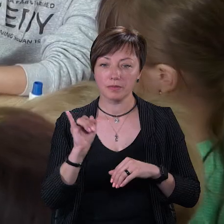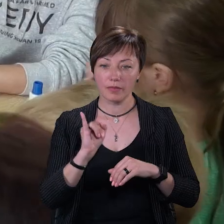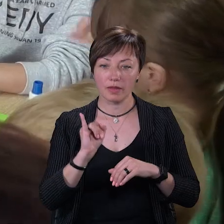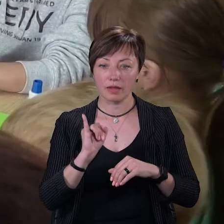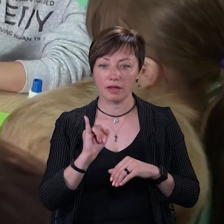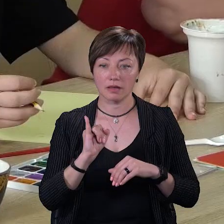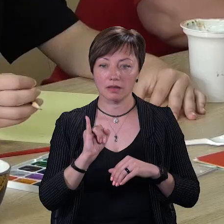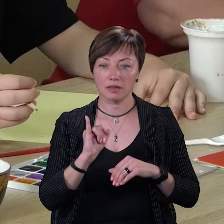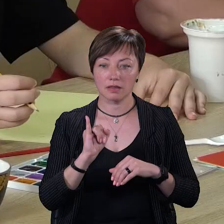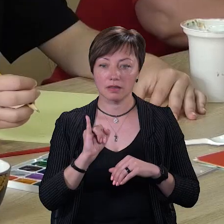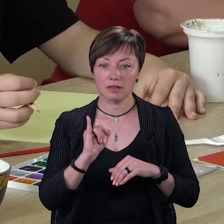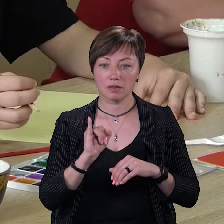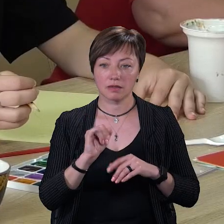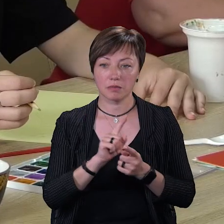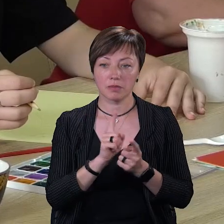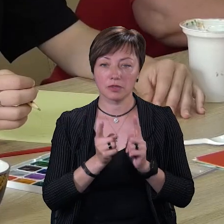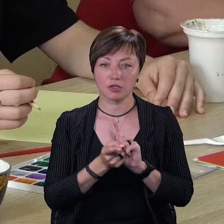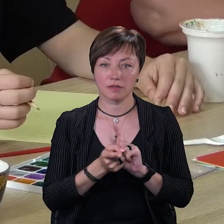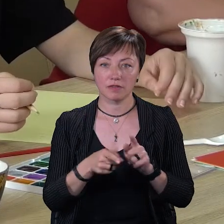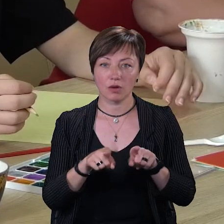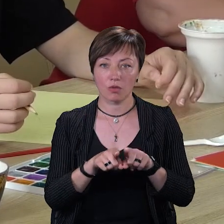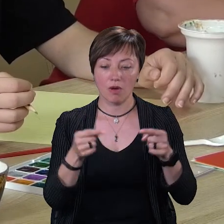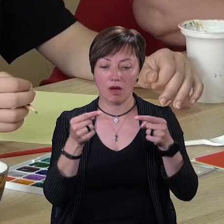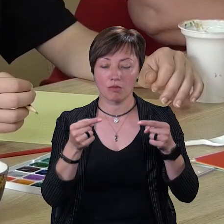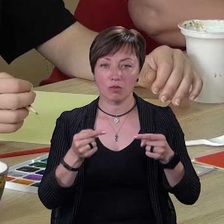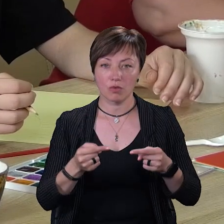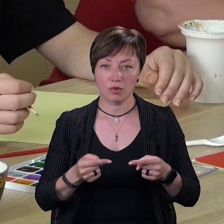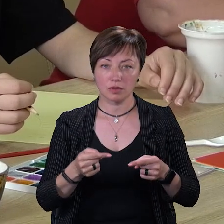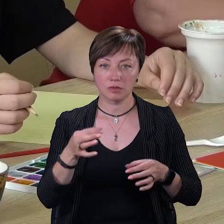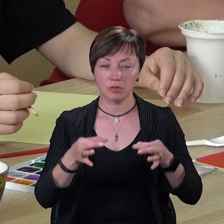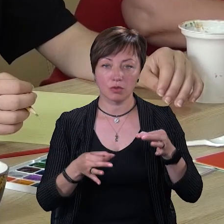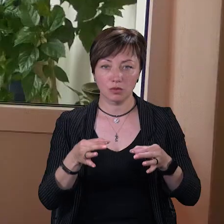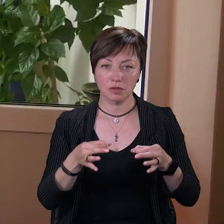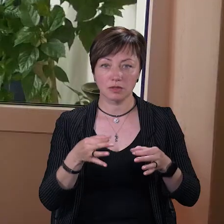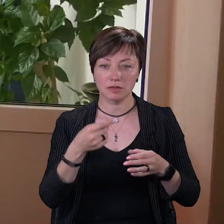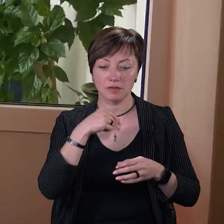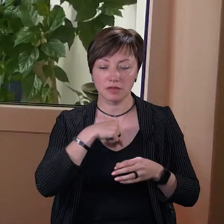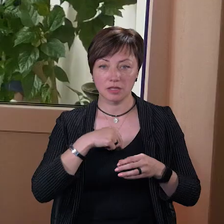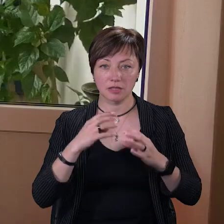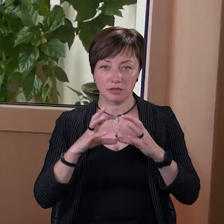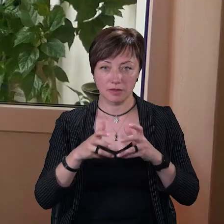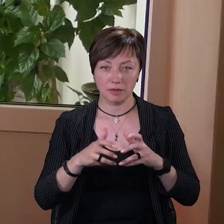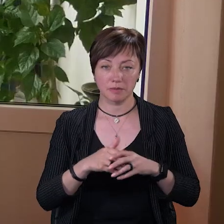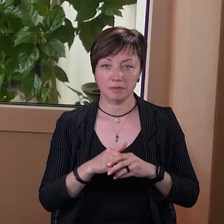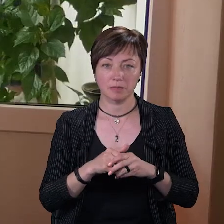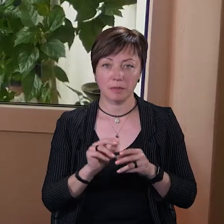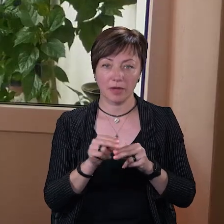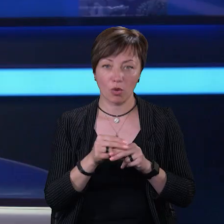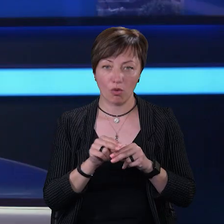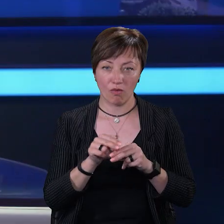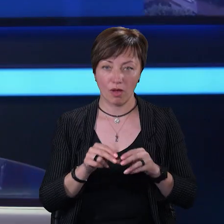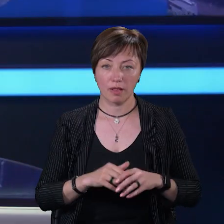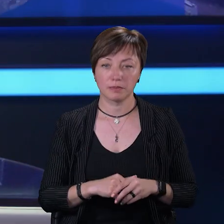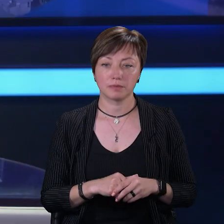прийшли в якусь таку гармонію з природою, свій внутрішній світ підкоригували.